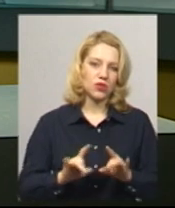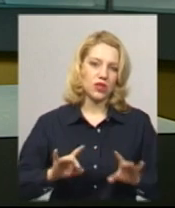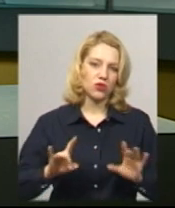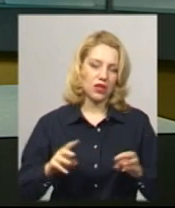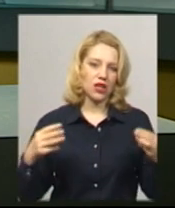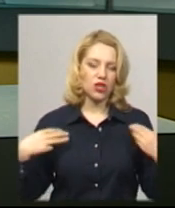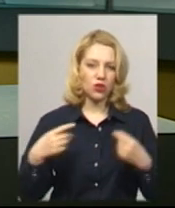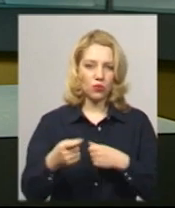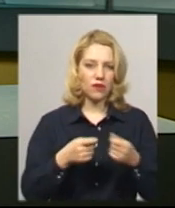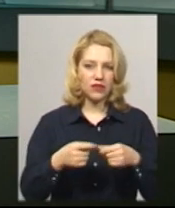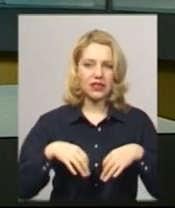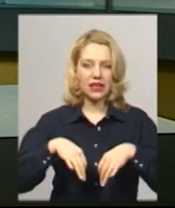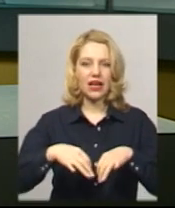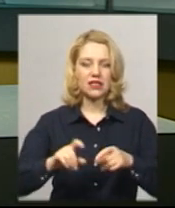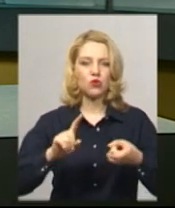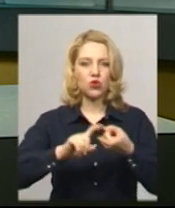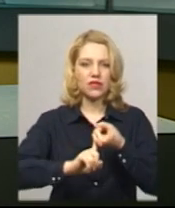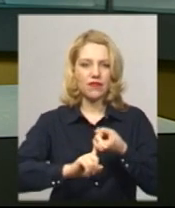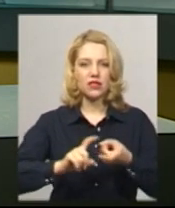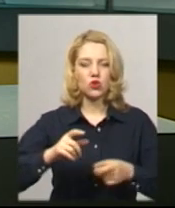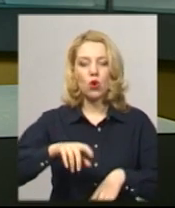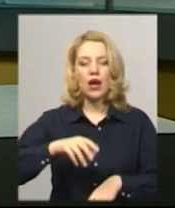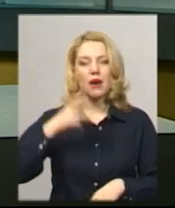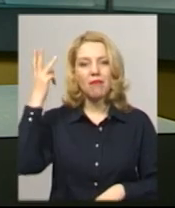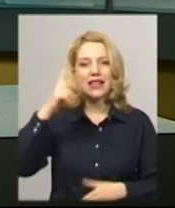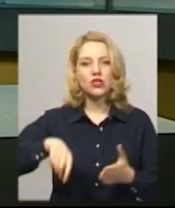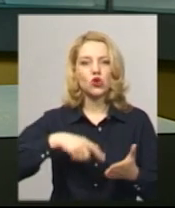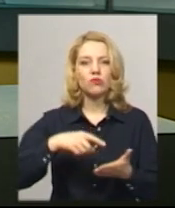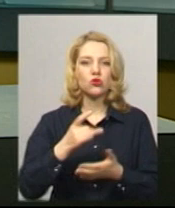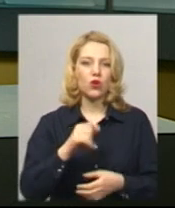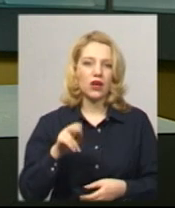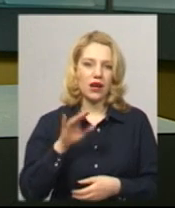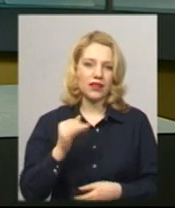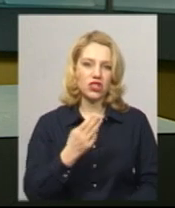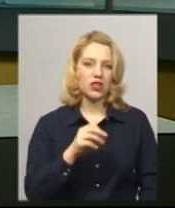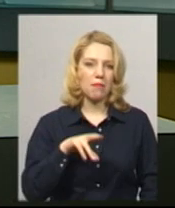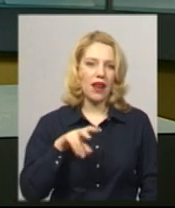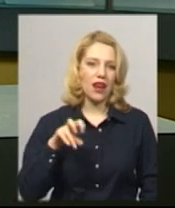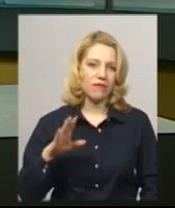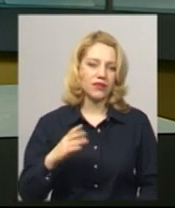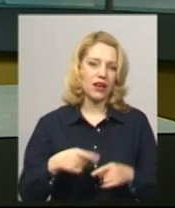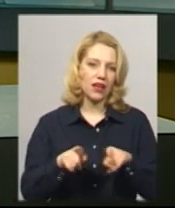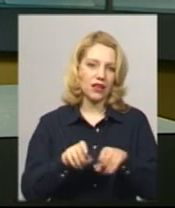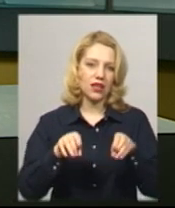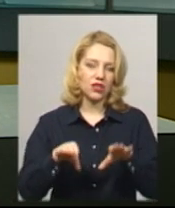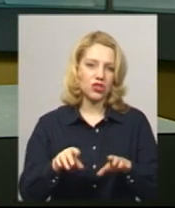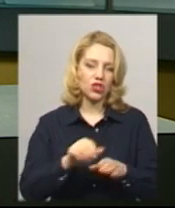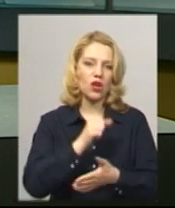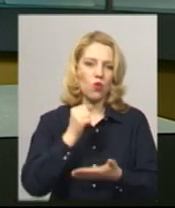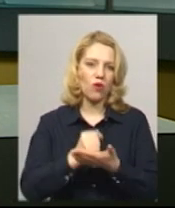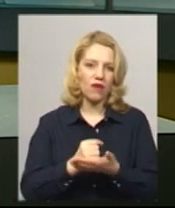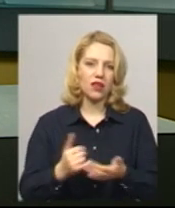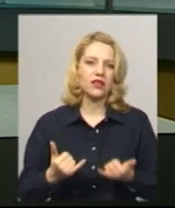управління транспорту та зв'язку Хмельницької міської ради Сергій Шепурєв. За його словами, таке рішення ухвалене для зменшення